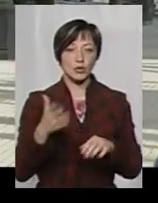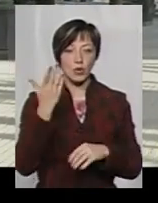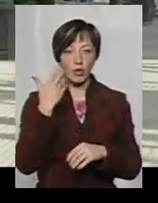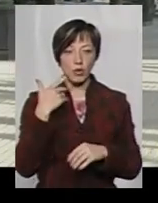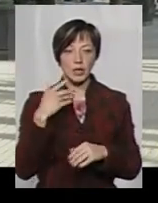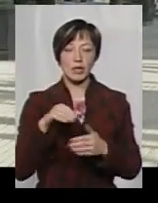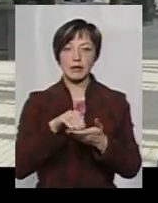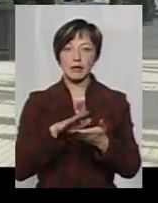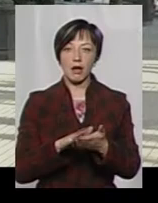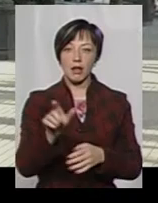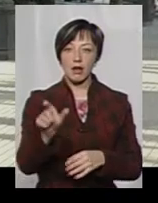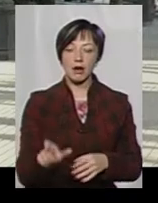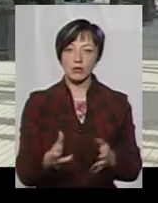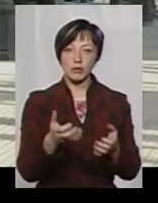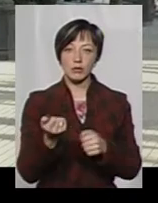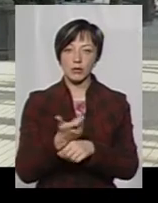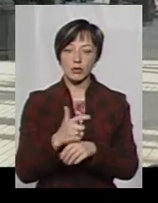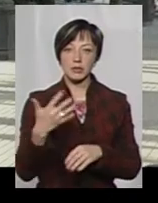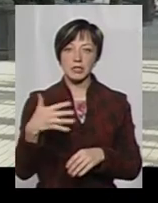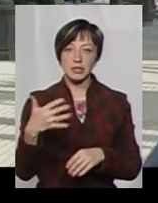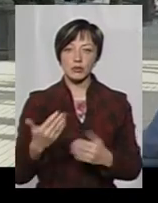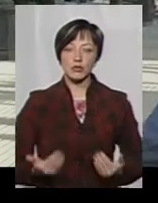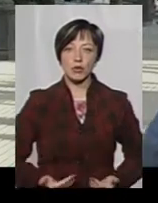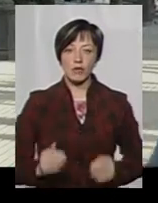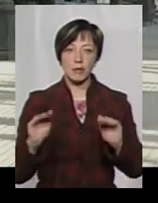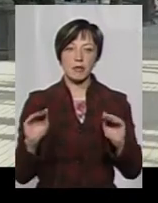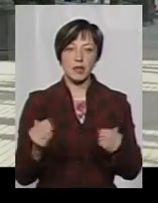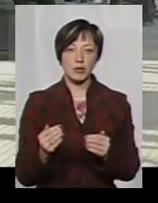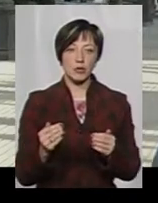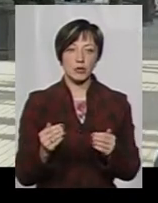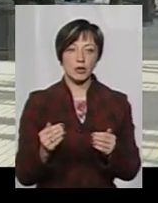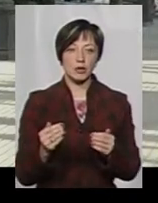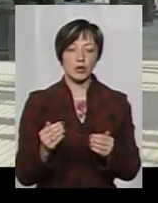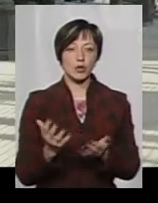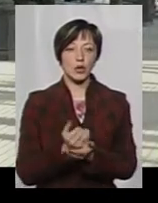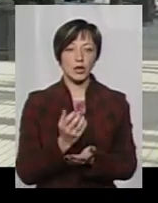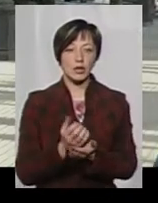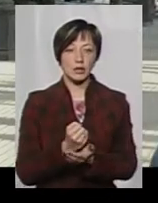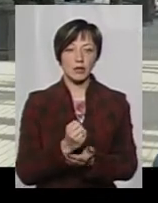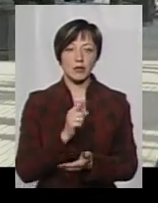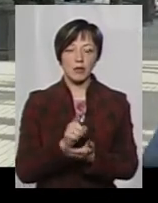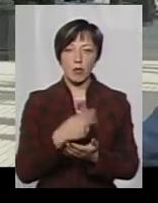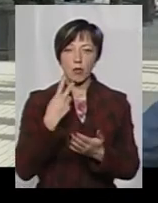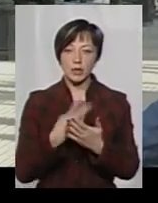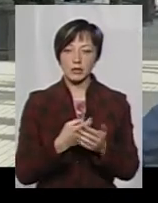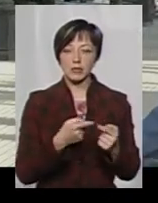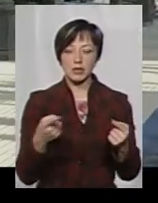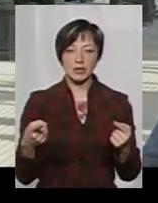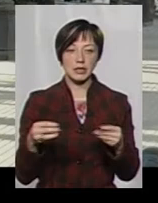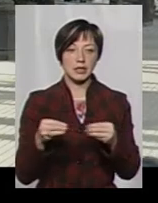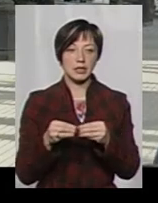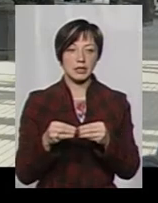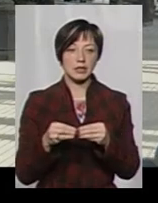декларант отримує понад 50 прожиткових мінім в якийсь дохід. Він має показати на протязі 10